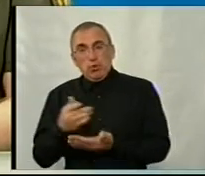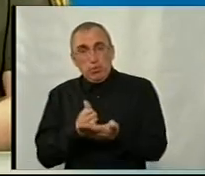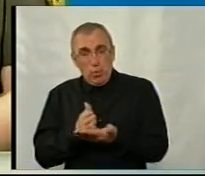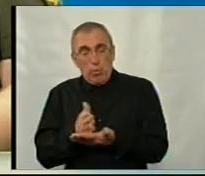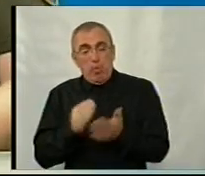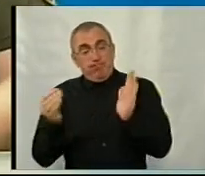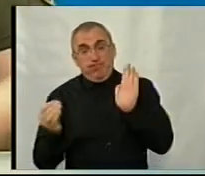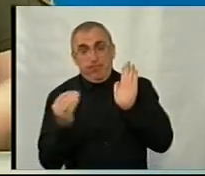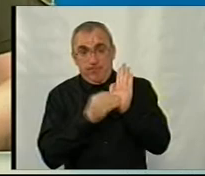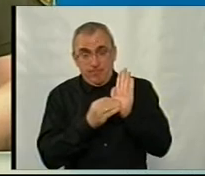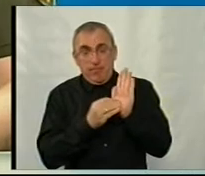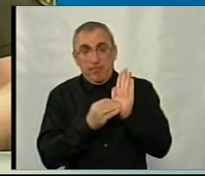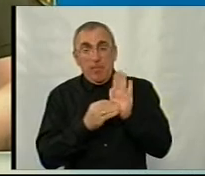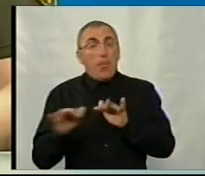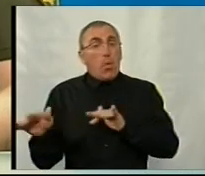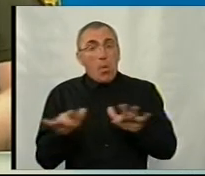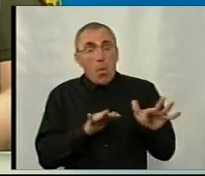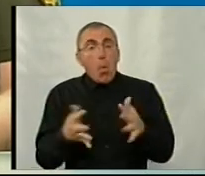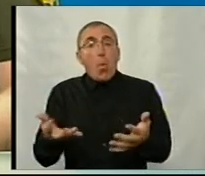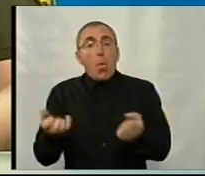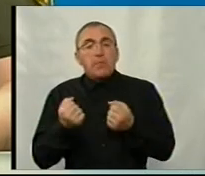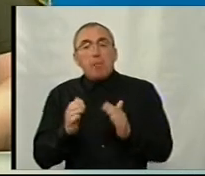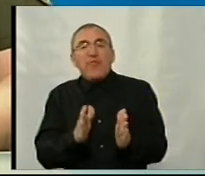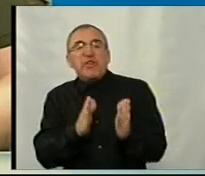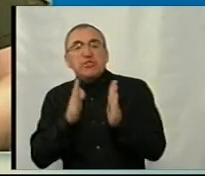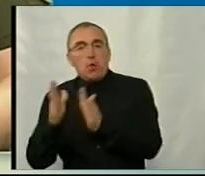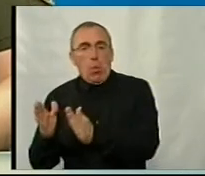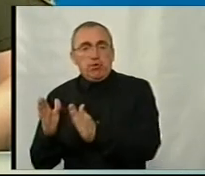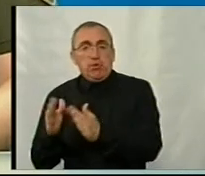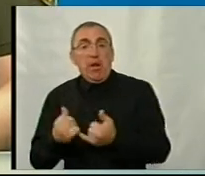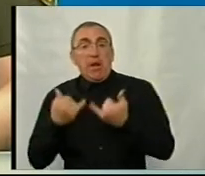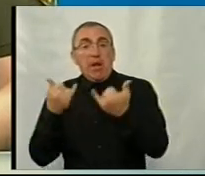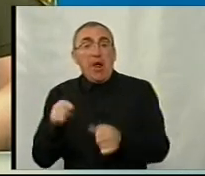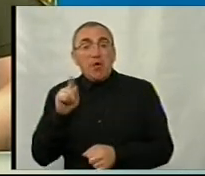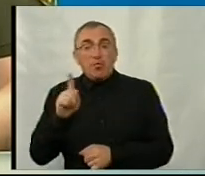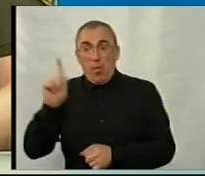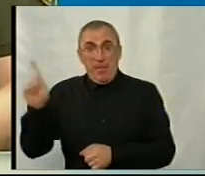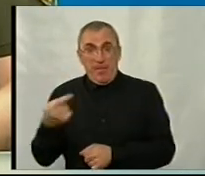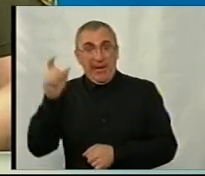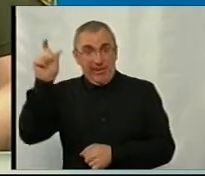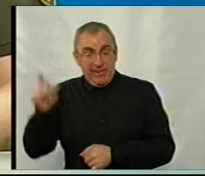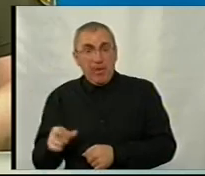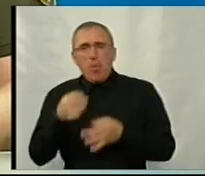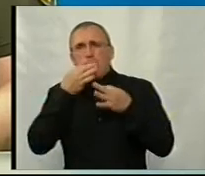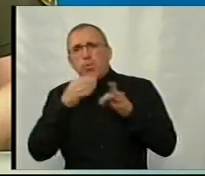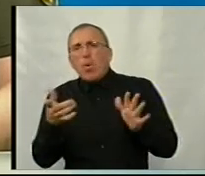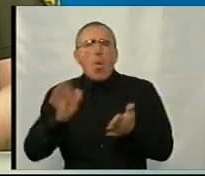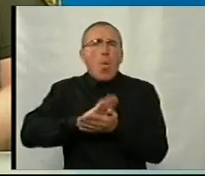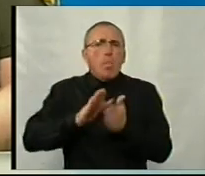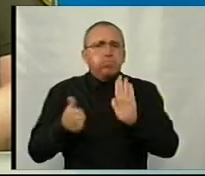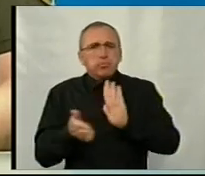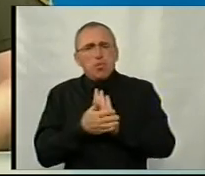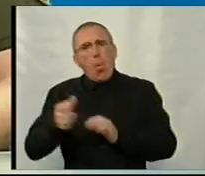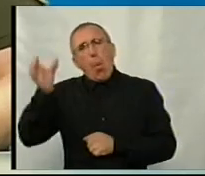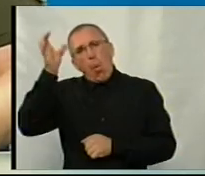прописана певна процедура отримання відсрочки. Для того, щоб призовник за будь-яких обставин, за